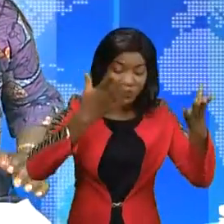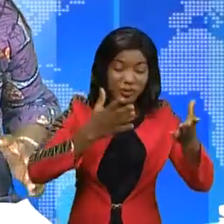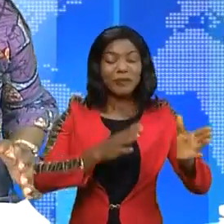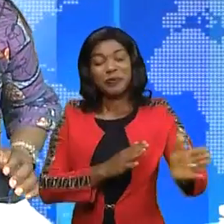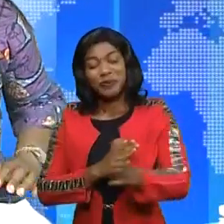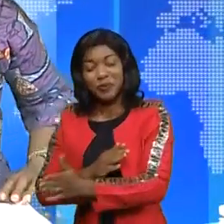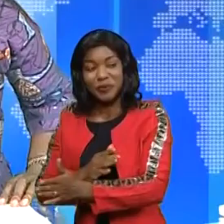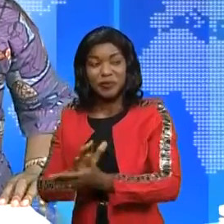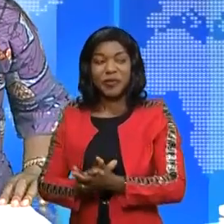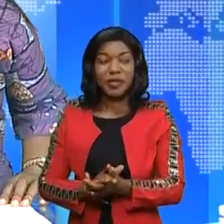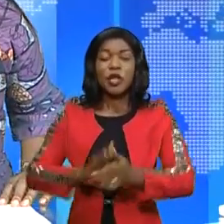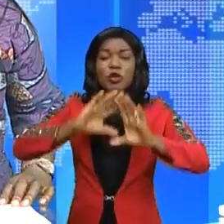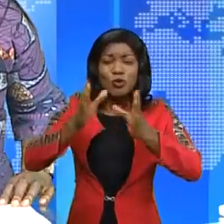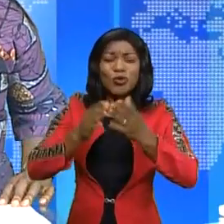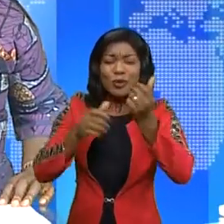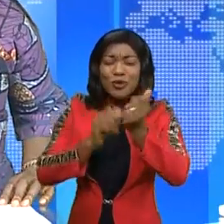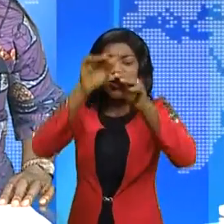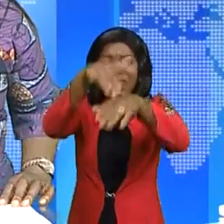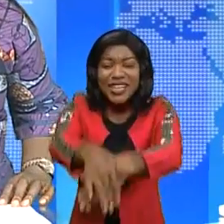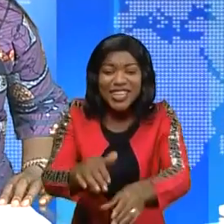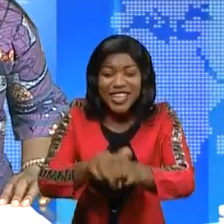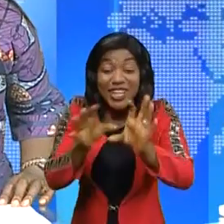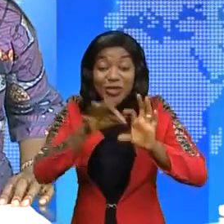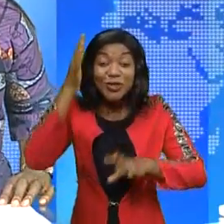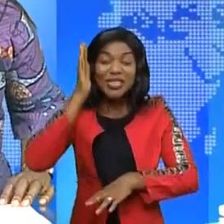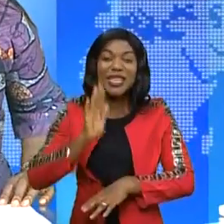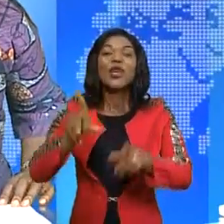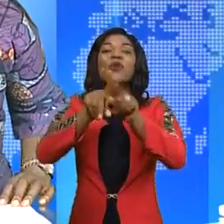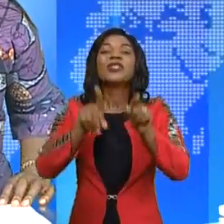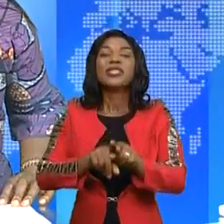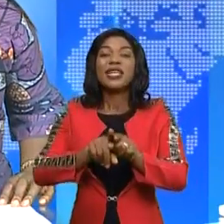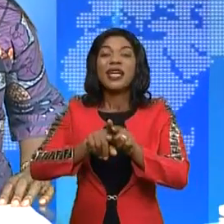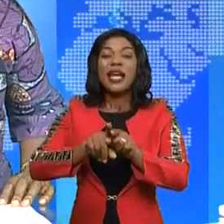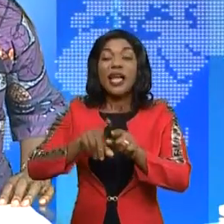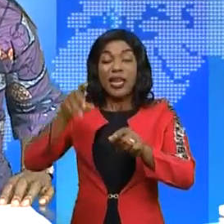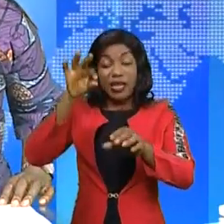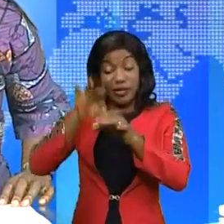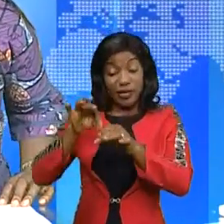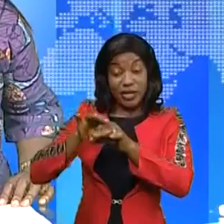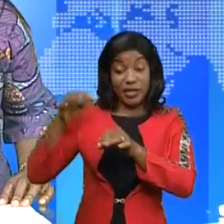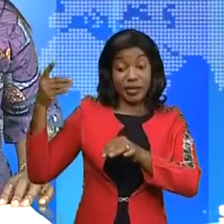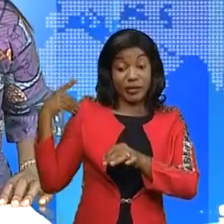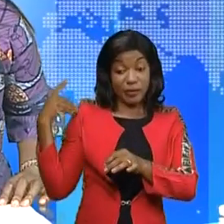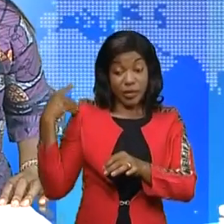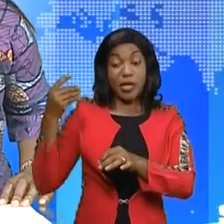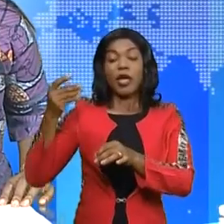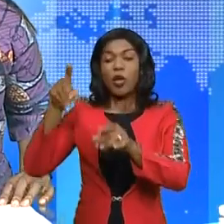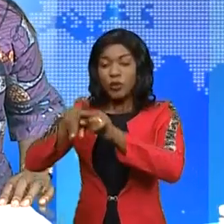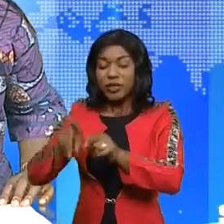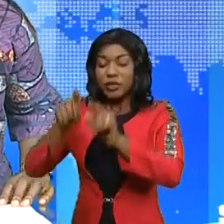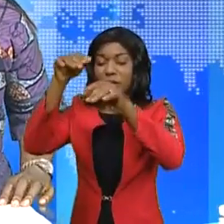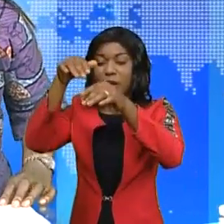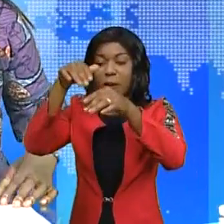presque tous à l'Union sacrée. Les élus provinciaux du Kouilou étaient avec l'envoyé spécial du chef de l'État Massamba